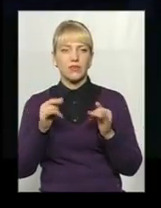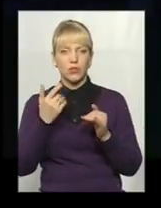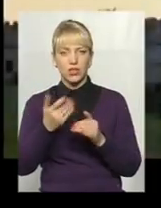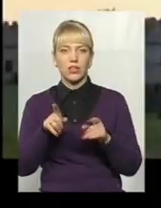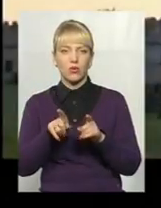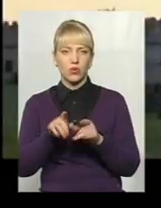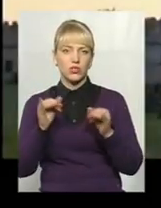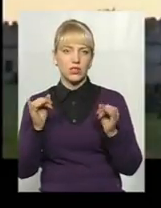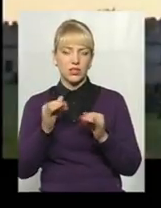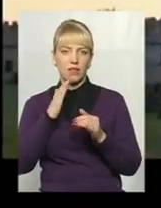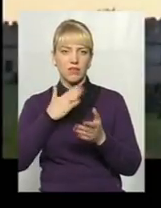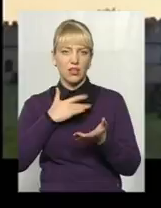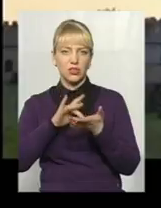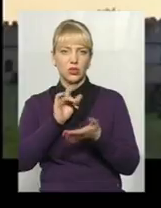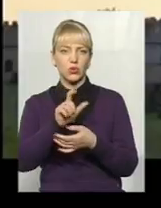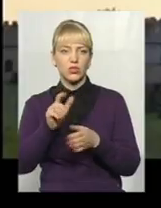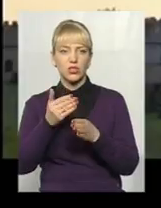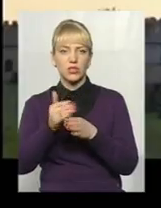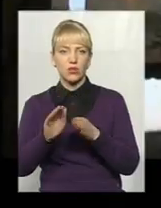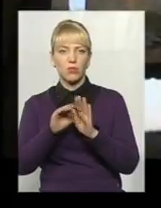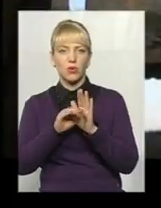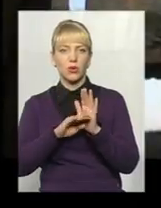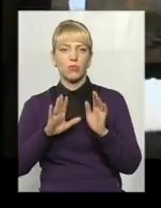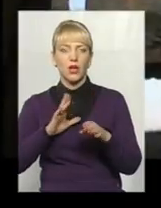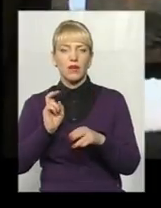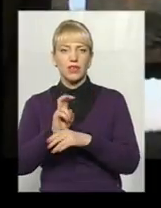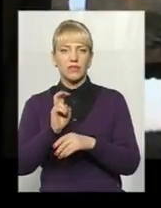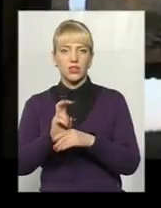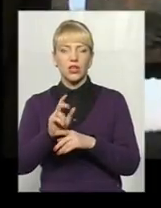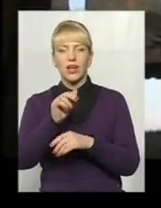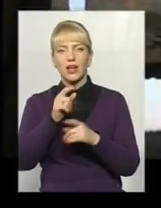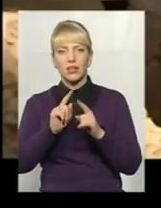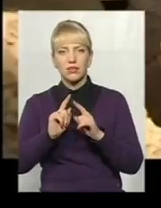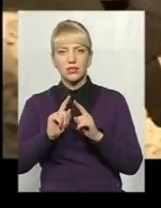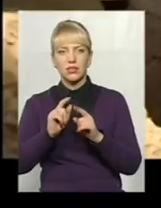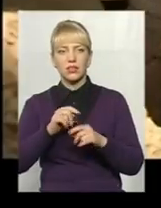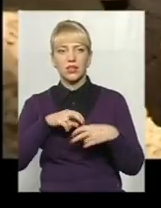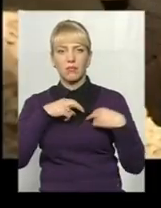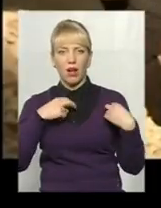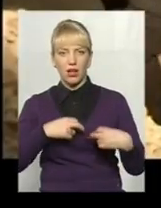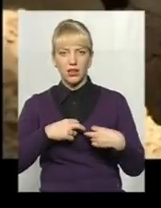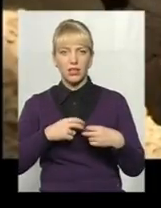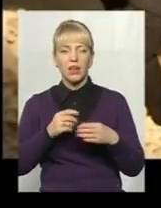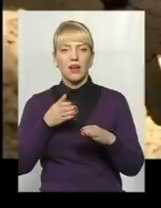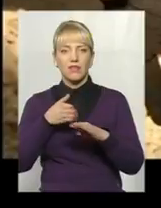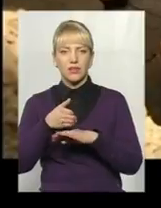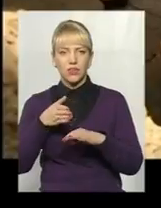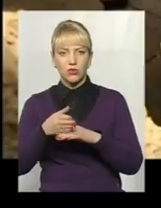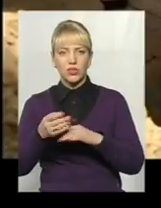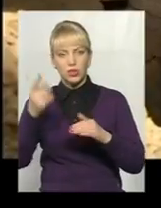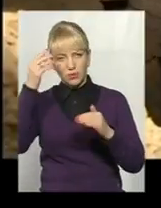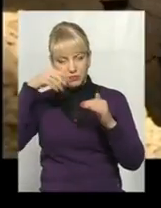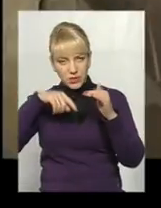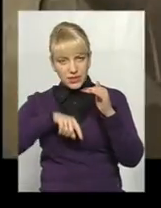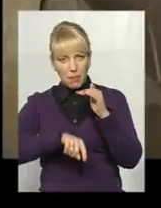туристів. Частиною програми були також відвіданих екстремальних та утаємничених закутків фортеці. Серед них – підземелі середньовічного замку.